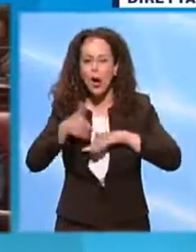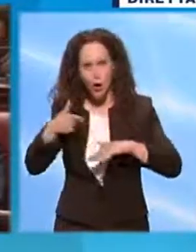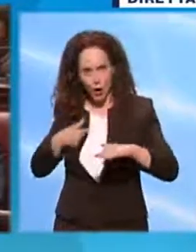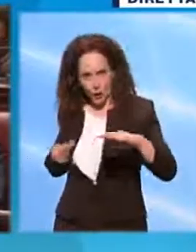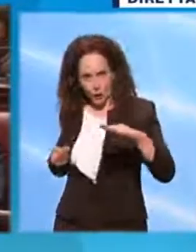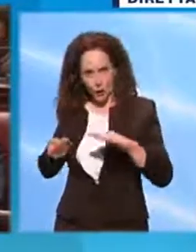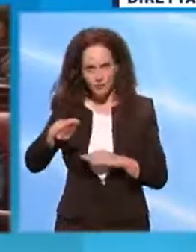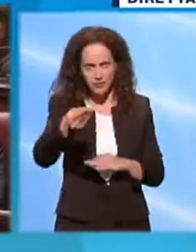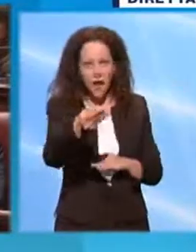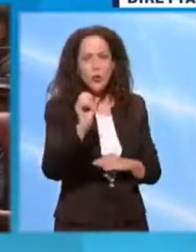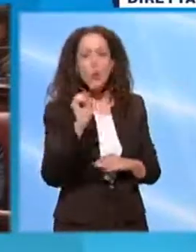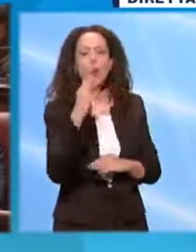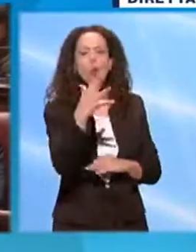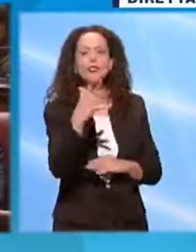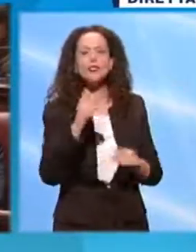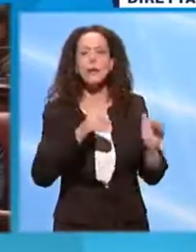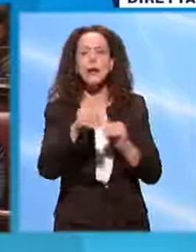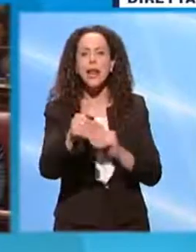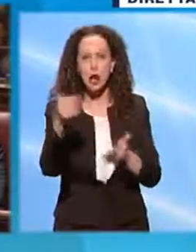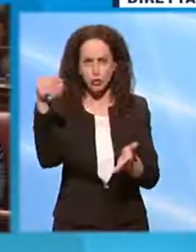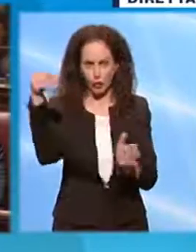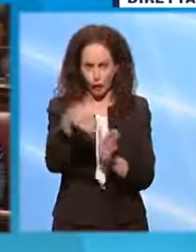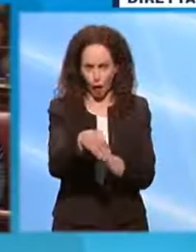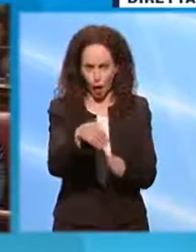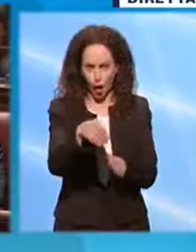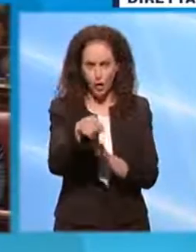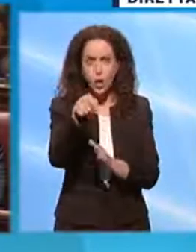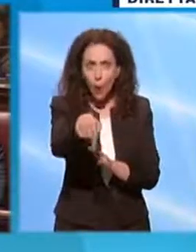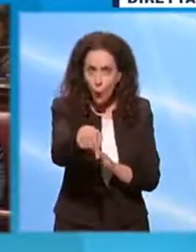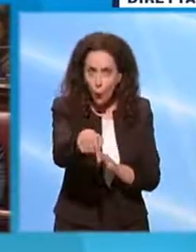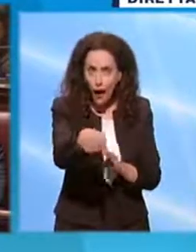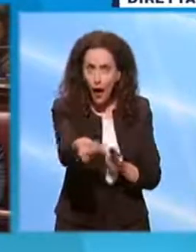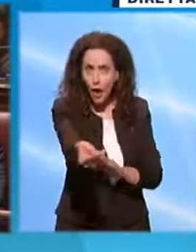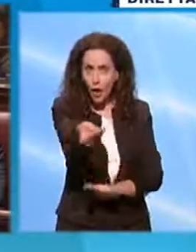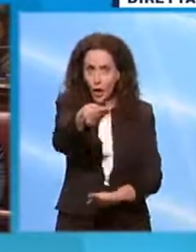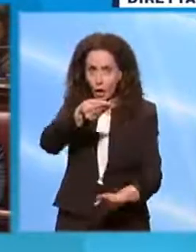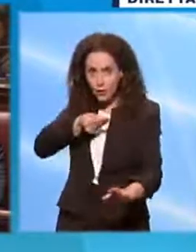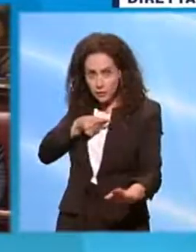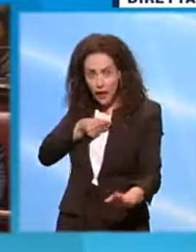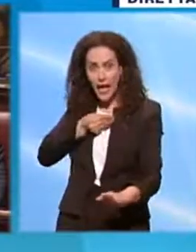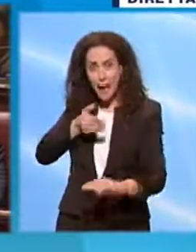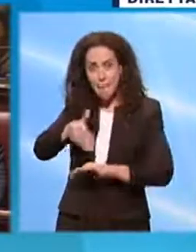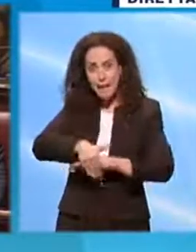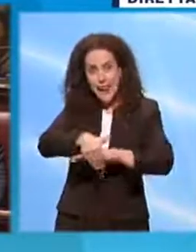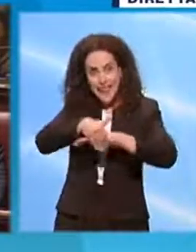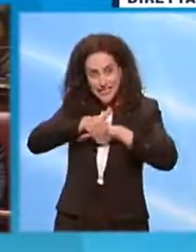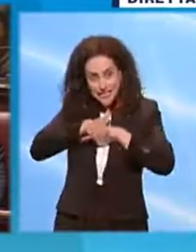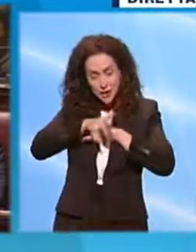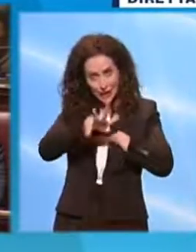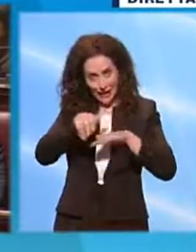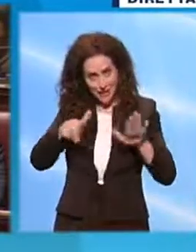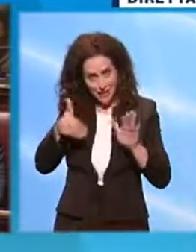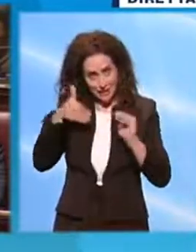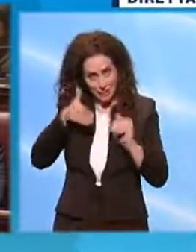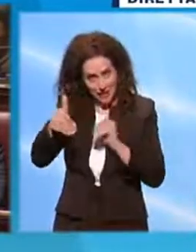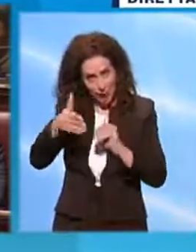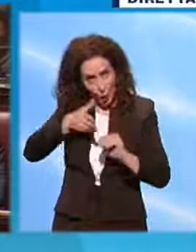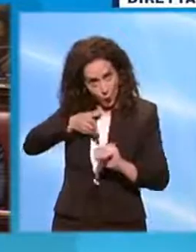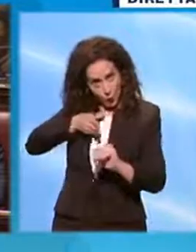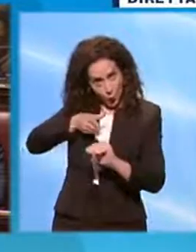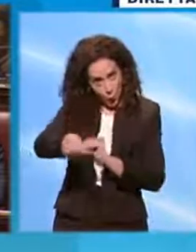15 miliardi a un fondo che oggi ci vuole prestare 36 miliardi che dovremo restituire tutti e 36